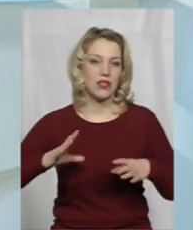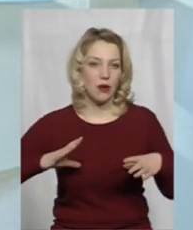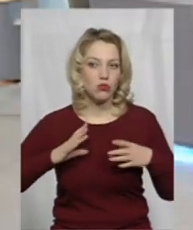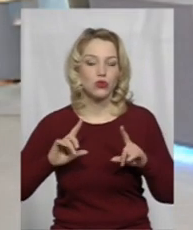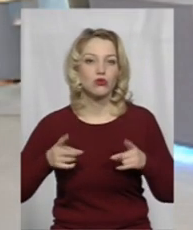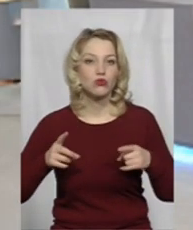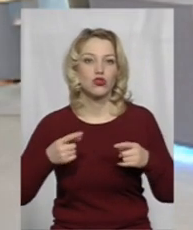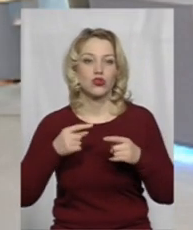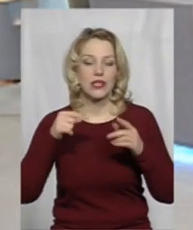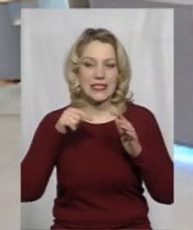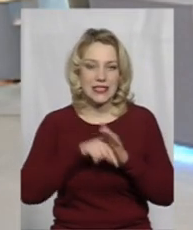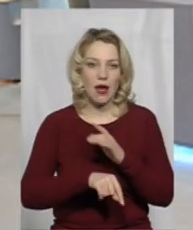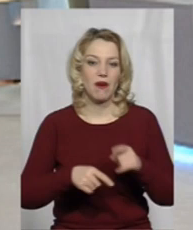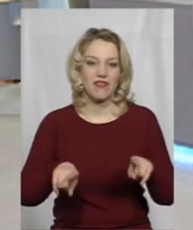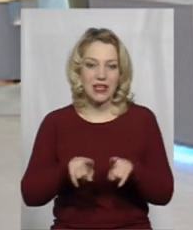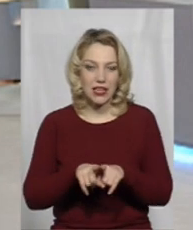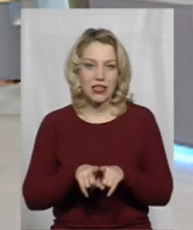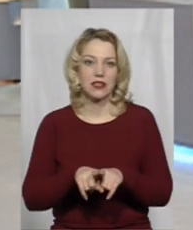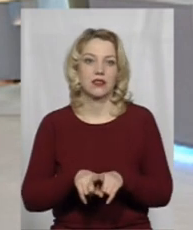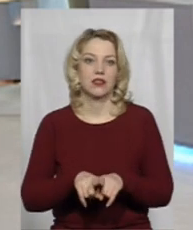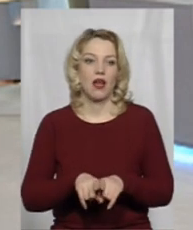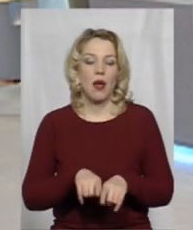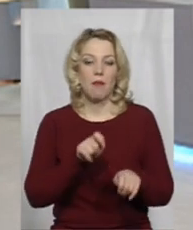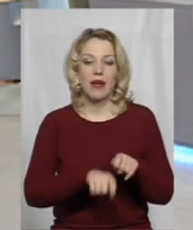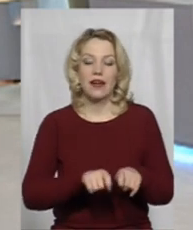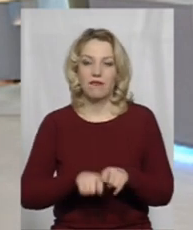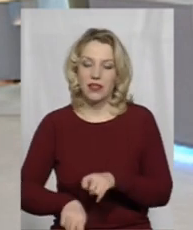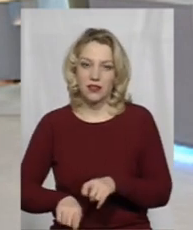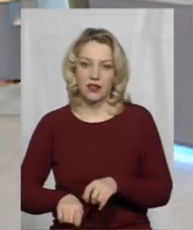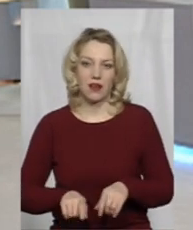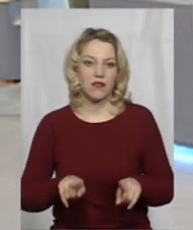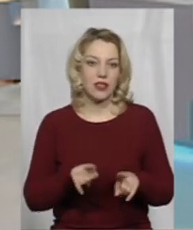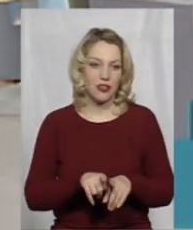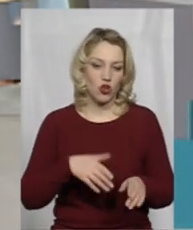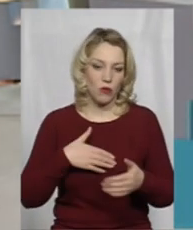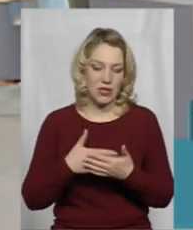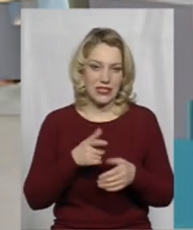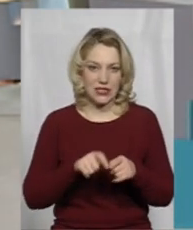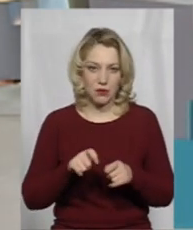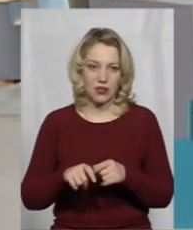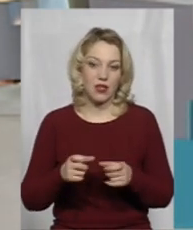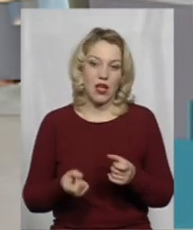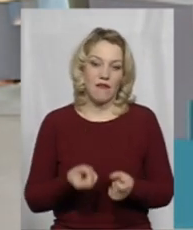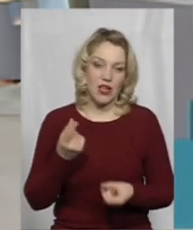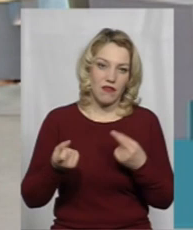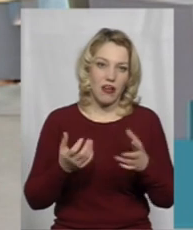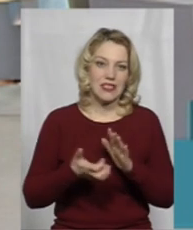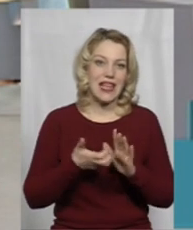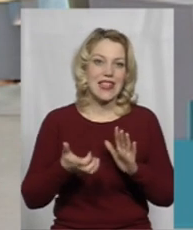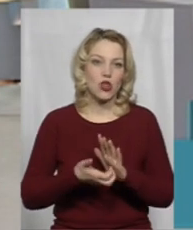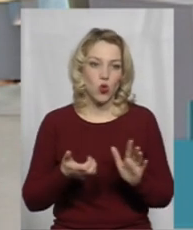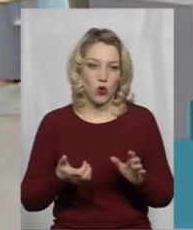тому що саме в таких перевірках, в таких громадських експертизах десь виявляються недоліки,